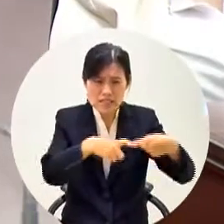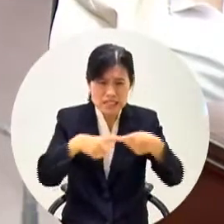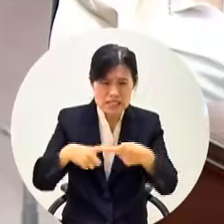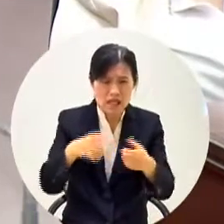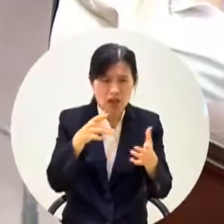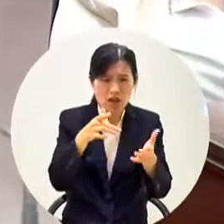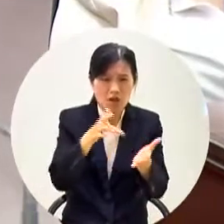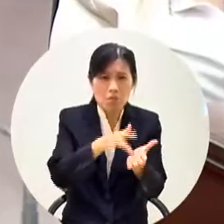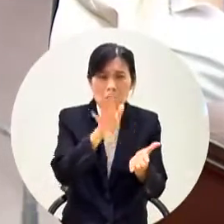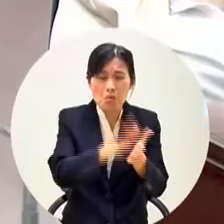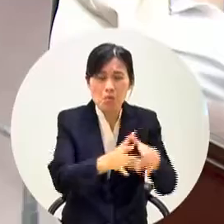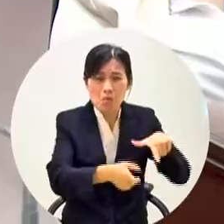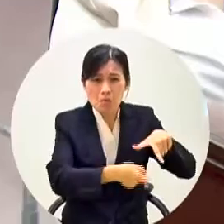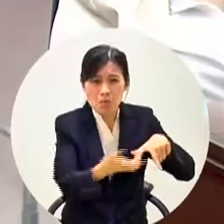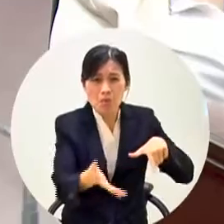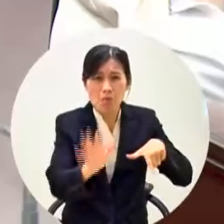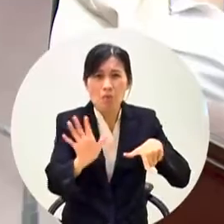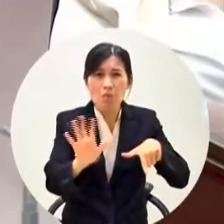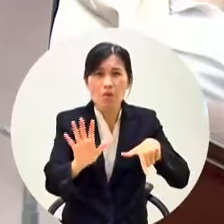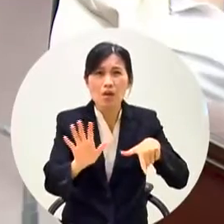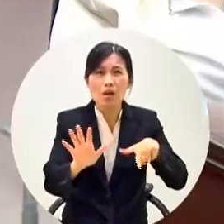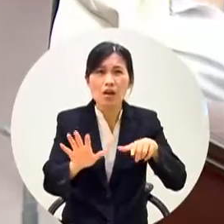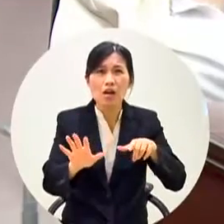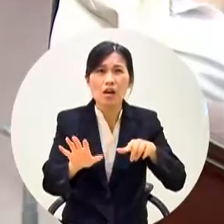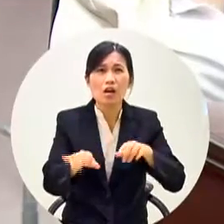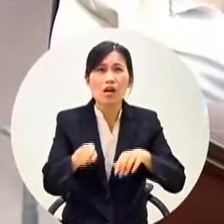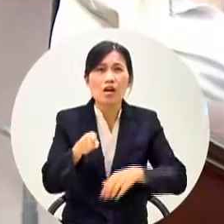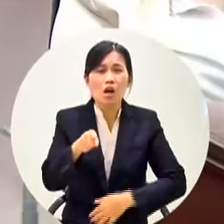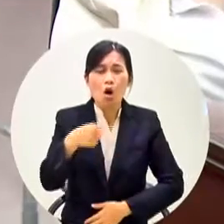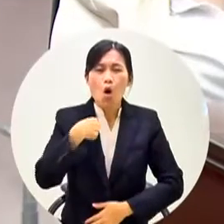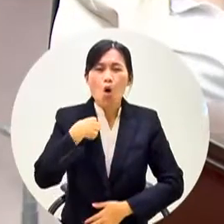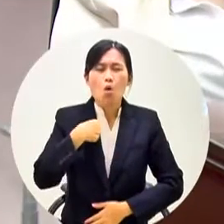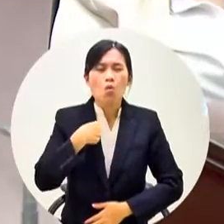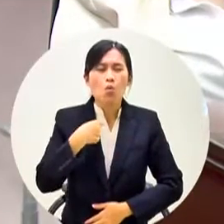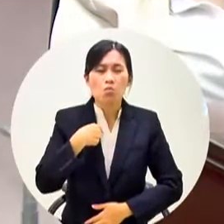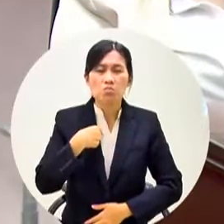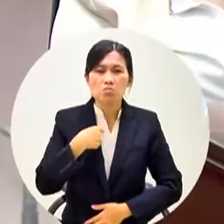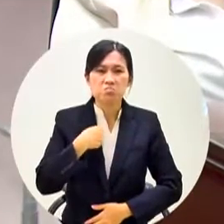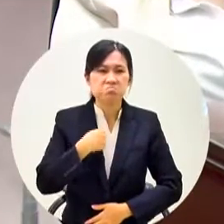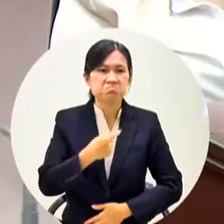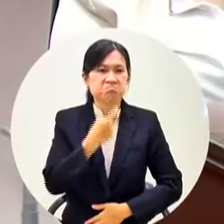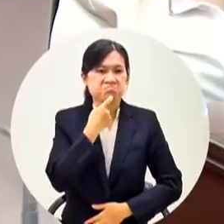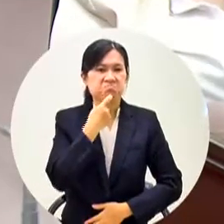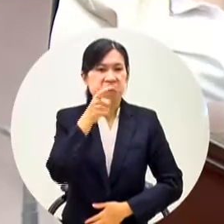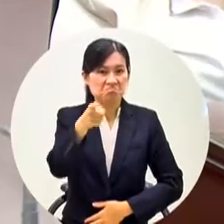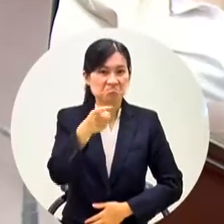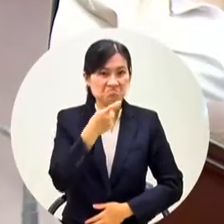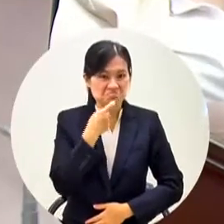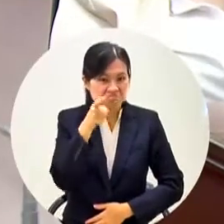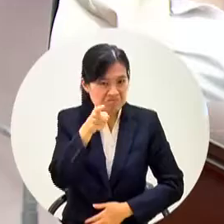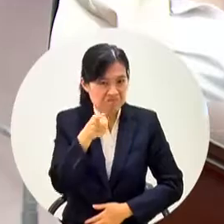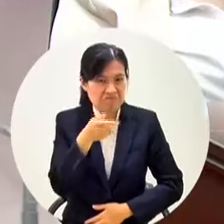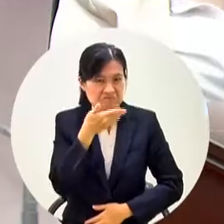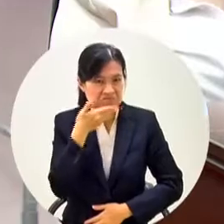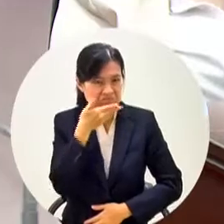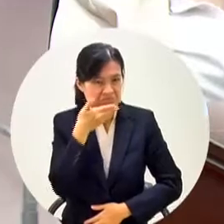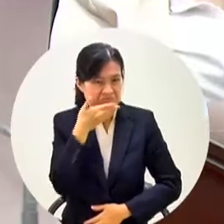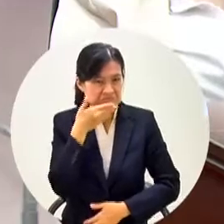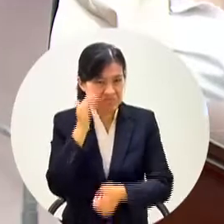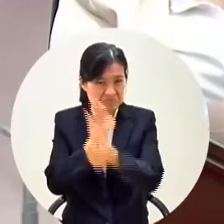設備空氣清淨機冷氣機的話本席合理的懷疑你們在圖利廠商